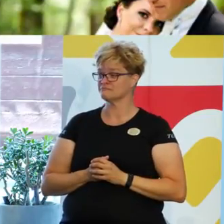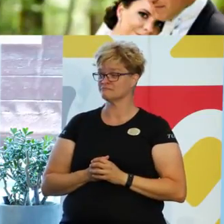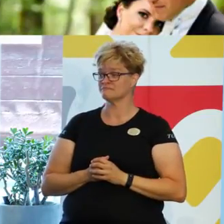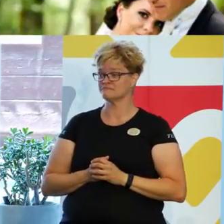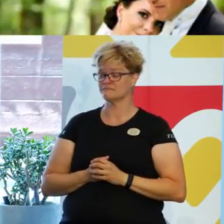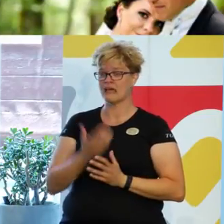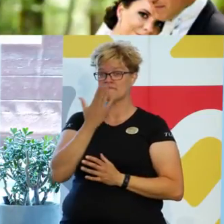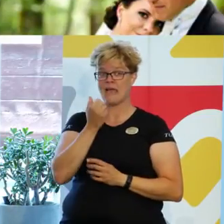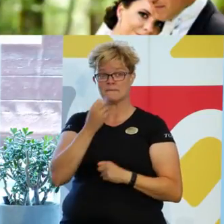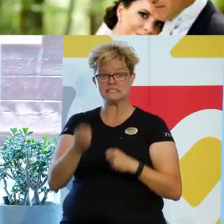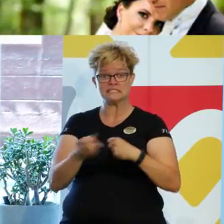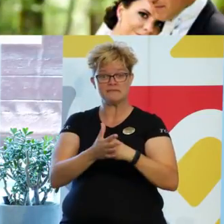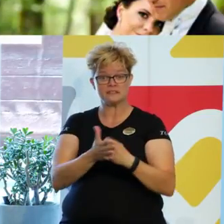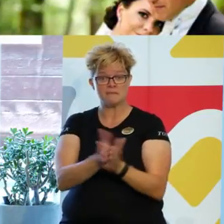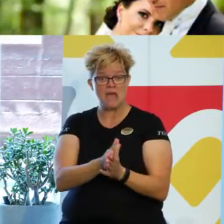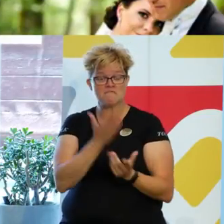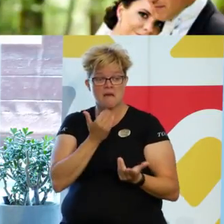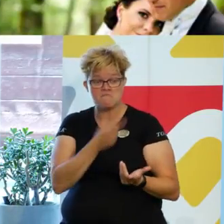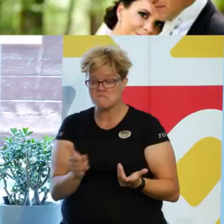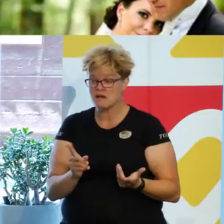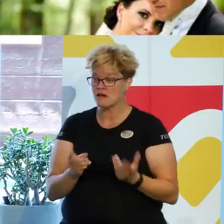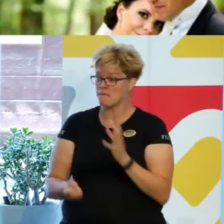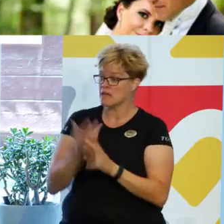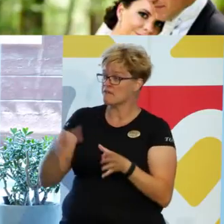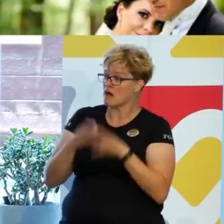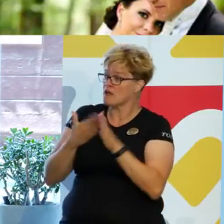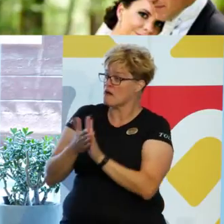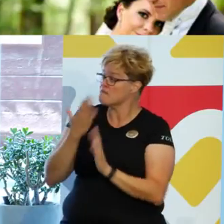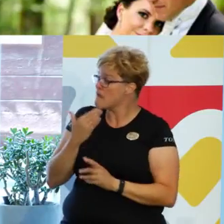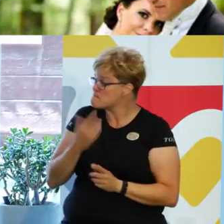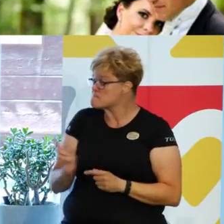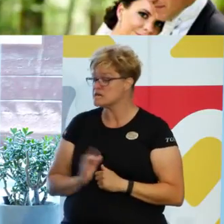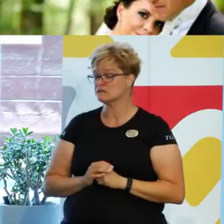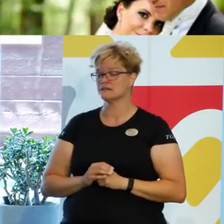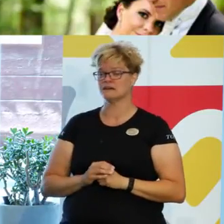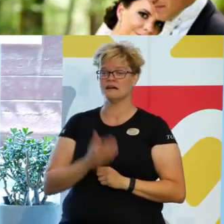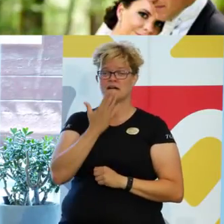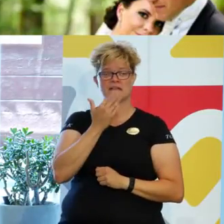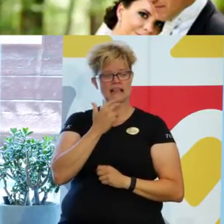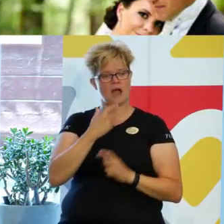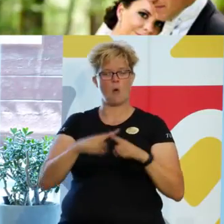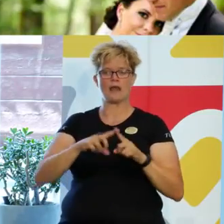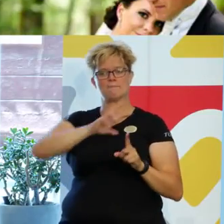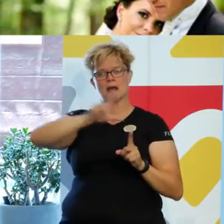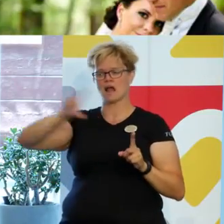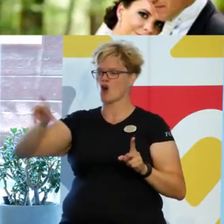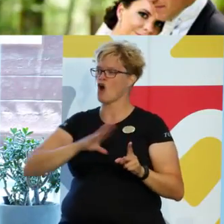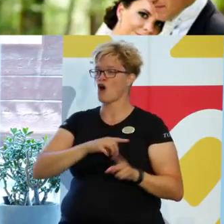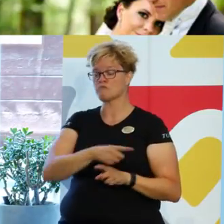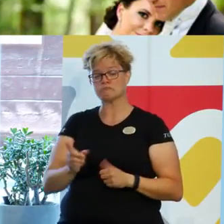Vem gifter de sig med? Vem bildar de familj med? Vilka markörer har de?